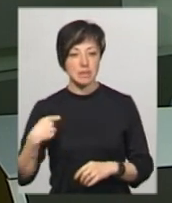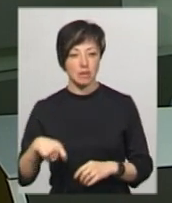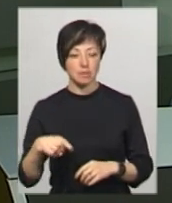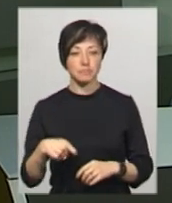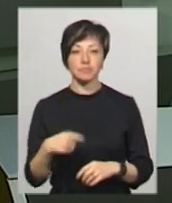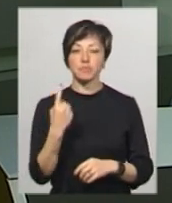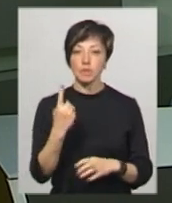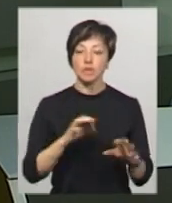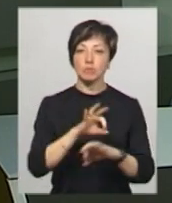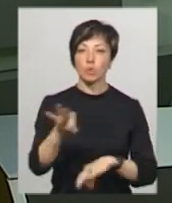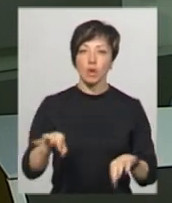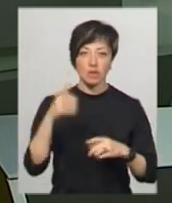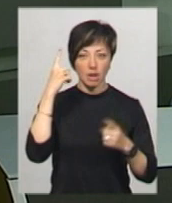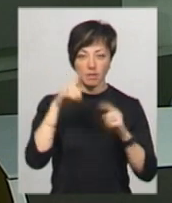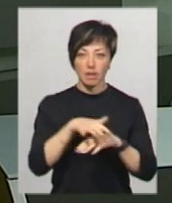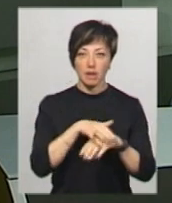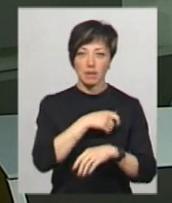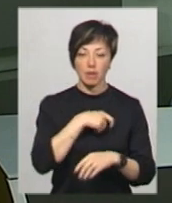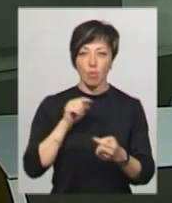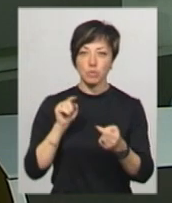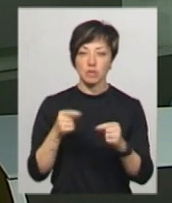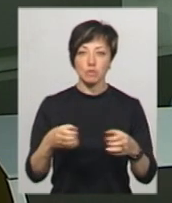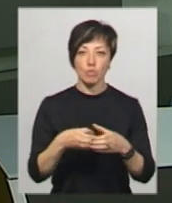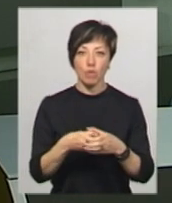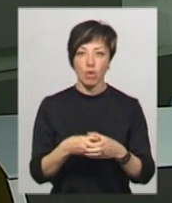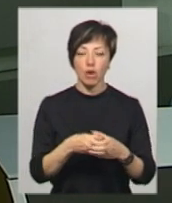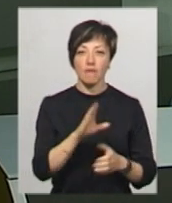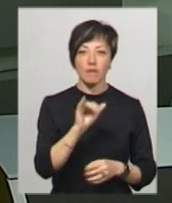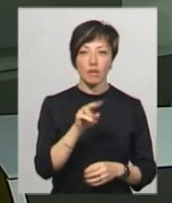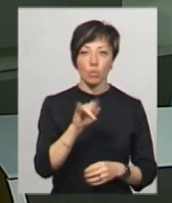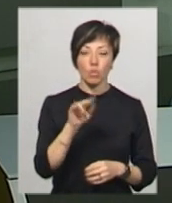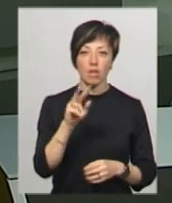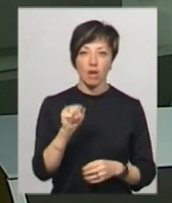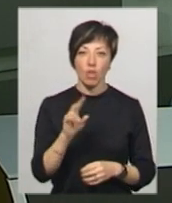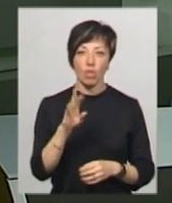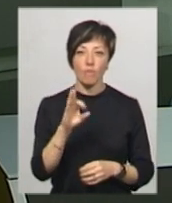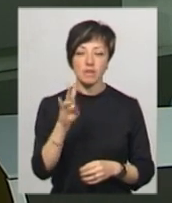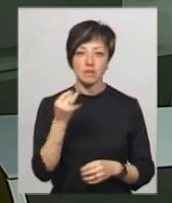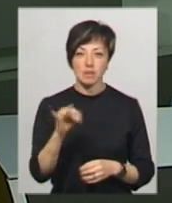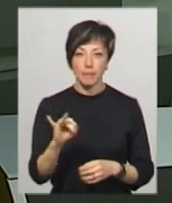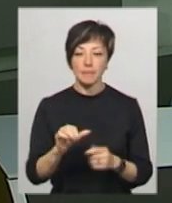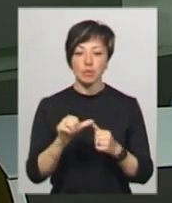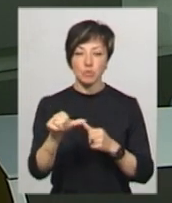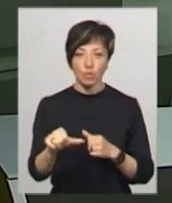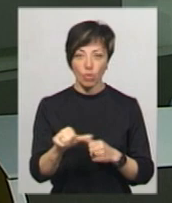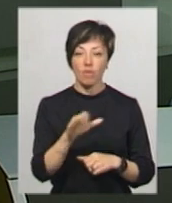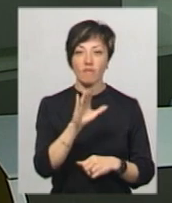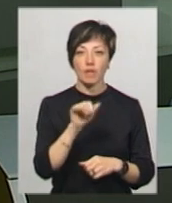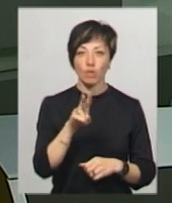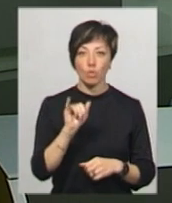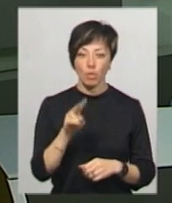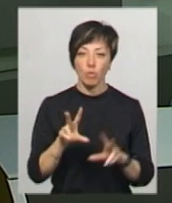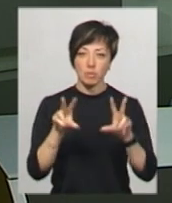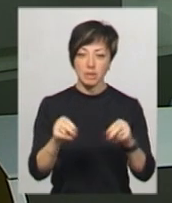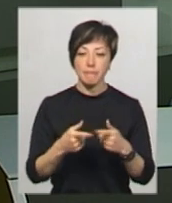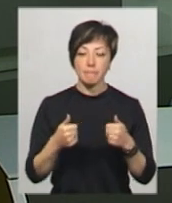Один із проєктів – авторство нардепів від опозиційного блоку Олександра Вілкула та Вадима Новинського. Крім цього, Вілкул пообіцяв, їхня